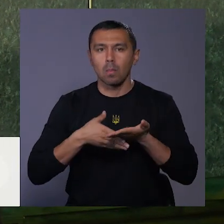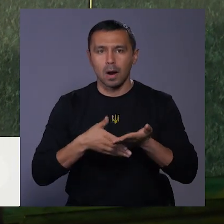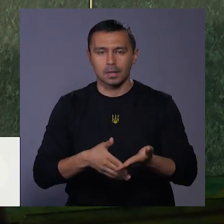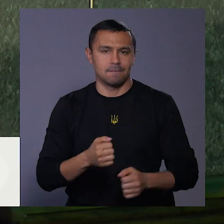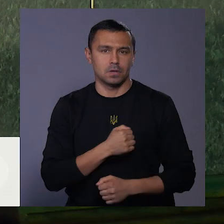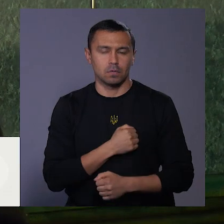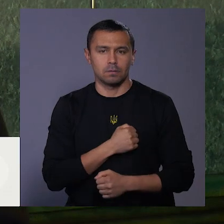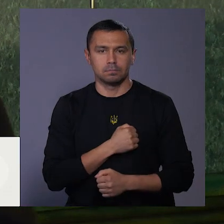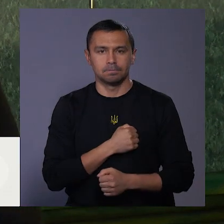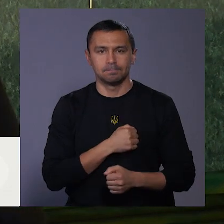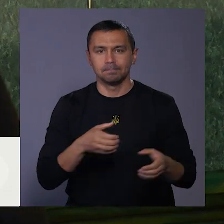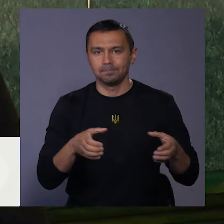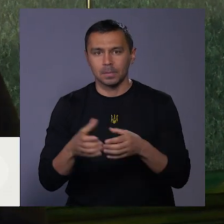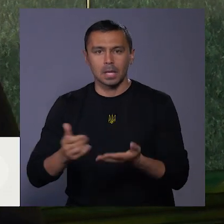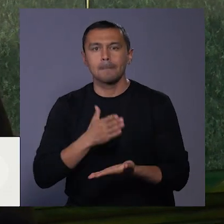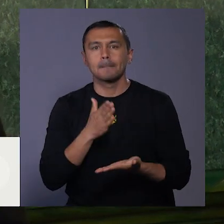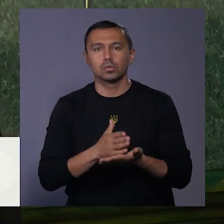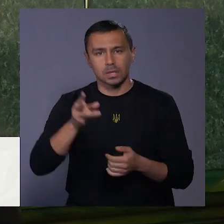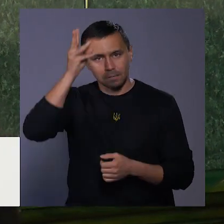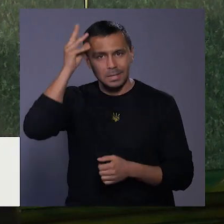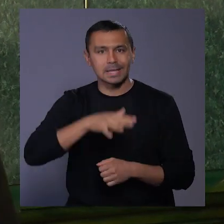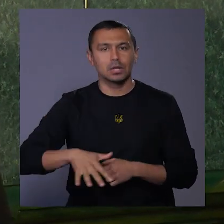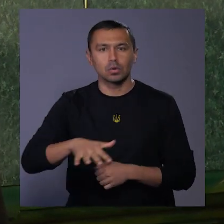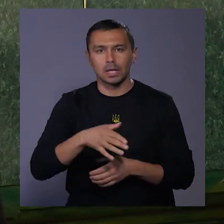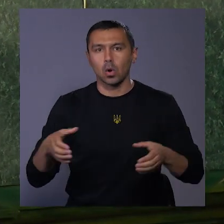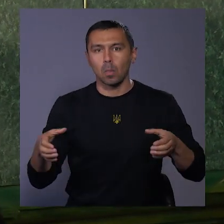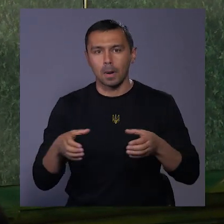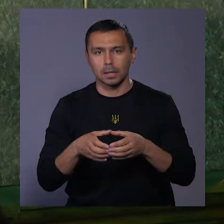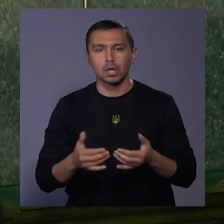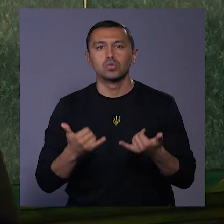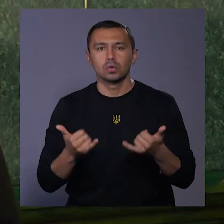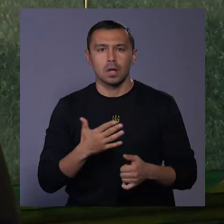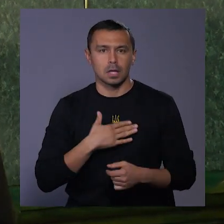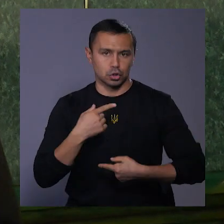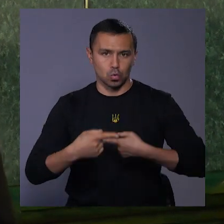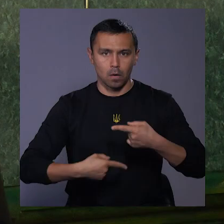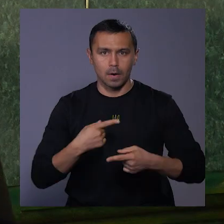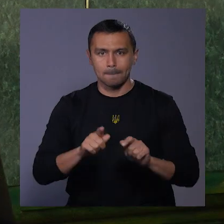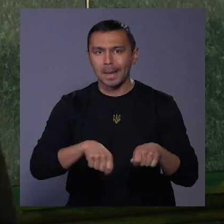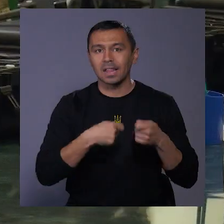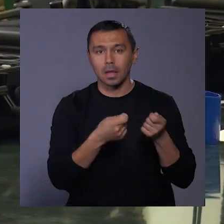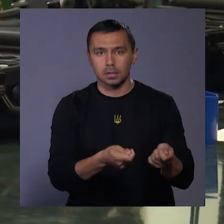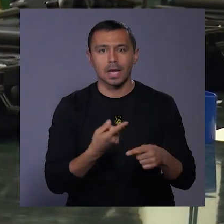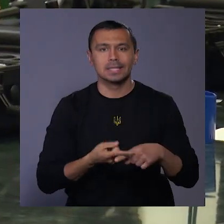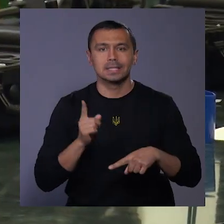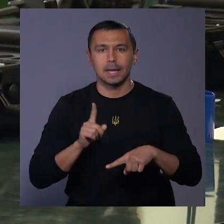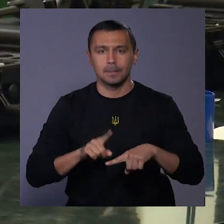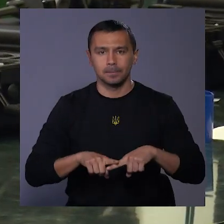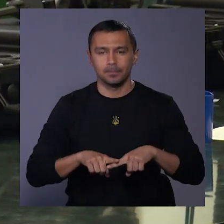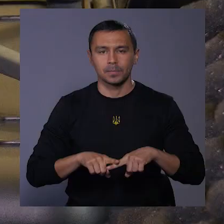військовим бойовим підрозділам, які базуються в Хмельницькій територіальній громаді. І сьогодні в нас чергова передача – це